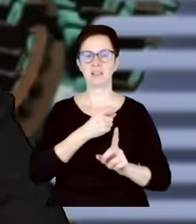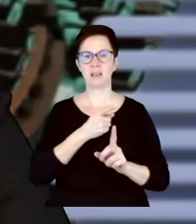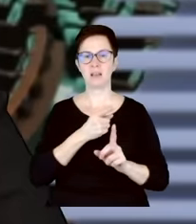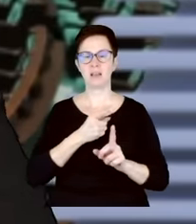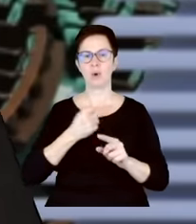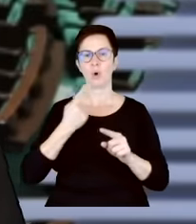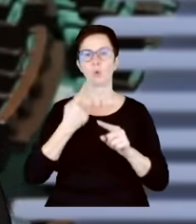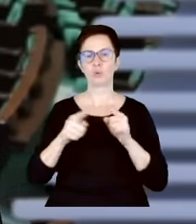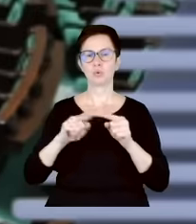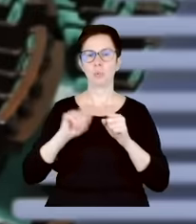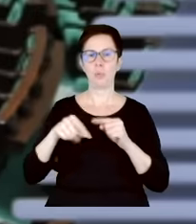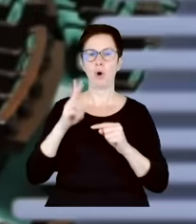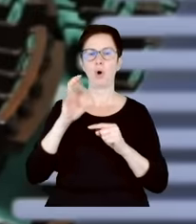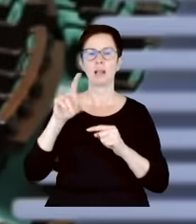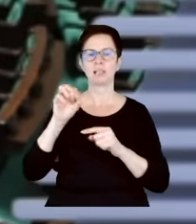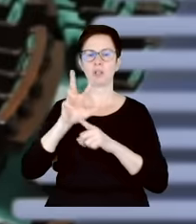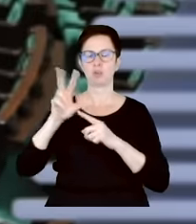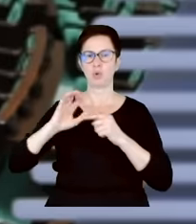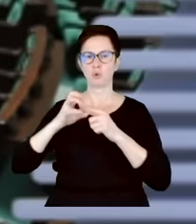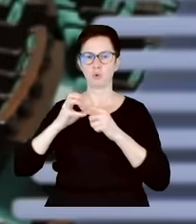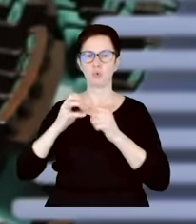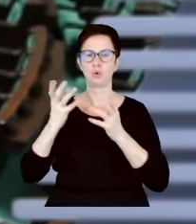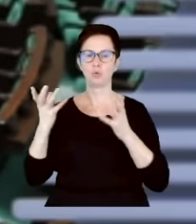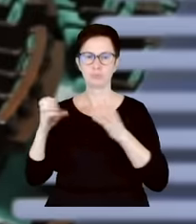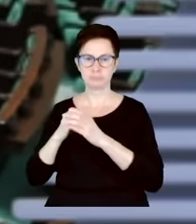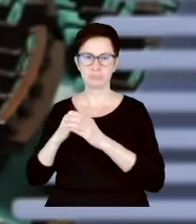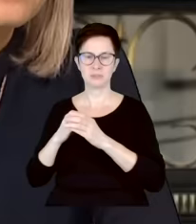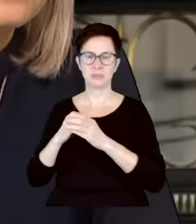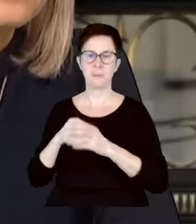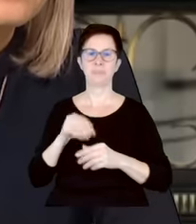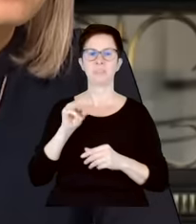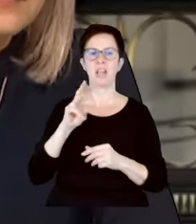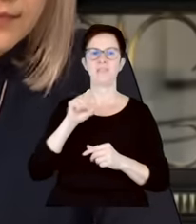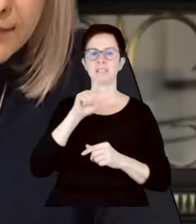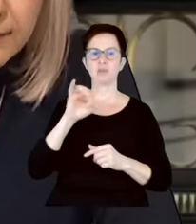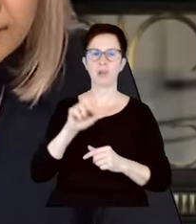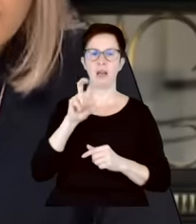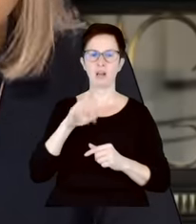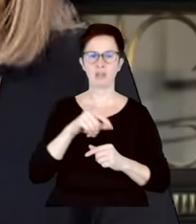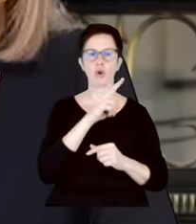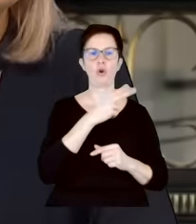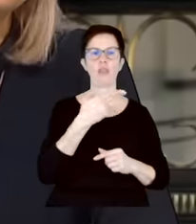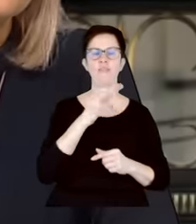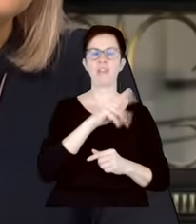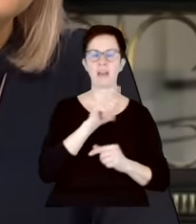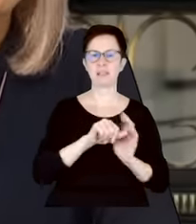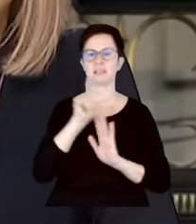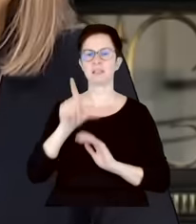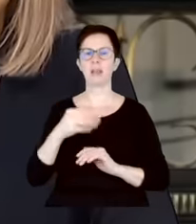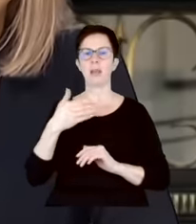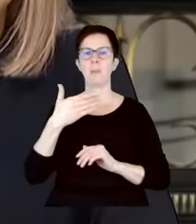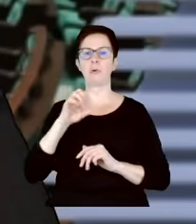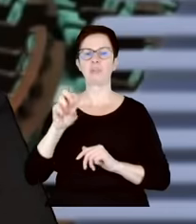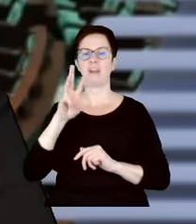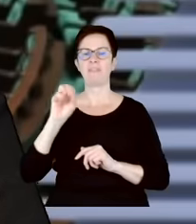koalicja 13 grudnia się zawiązała. Ewa Zajączkowska, Hernik, Konfederacja, Małgorzata Wasserman, Prawo i Sprawiedliwość. Bardzo Paniom dziękuję